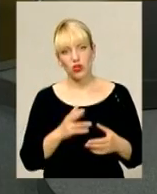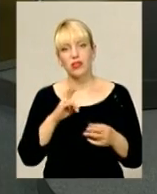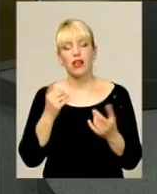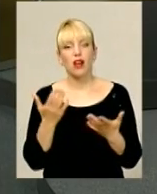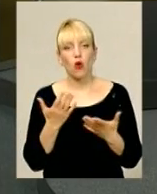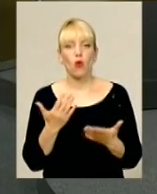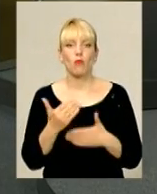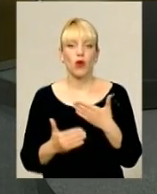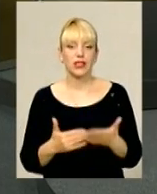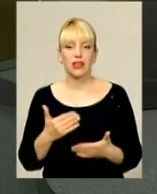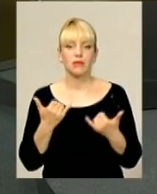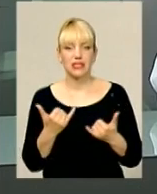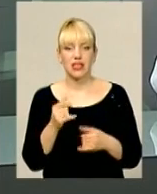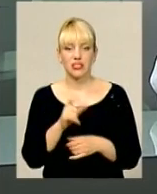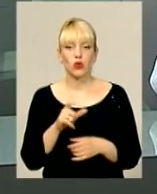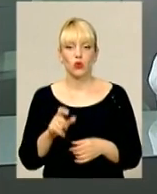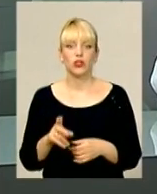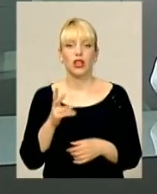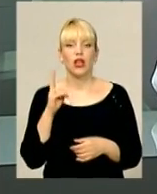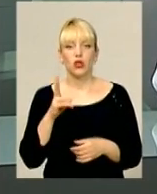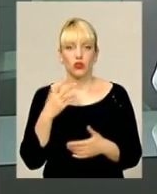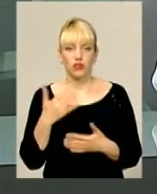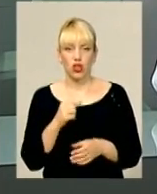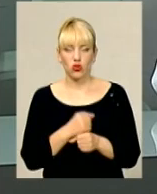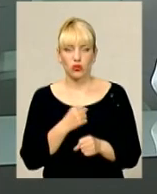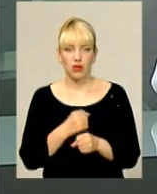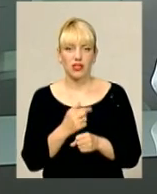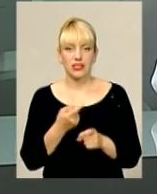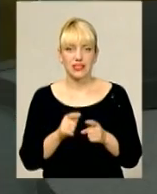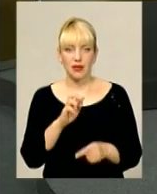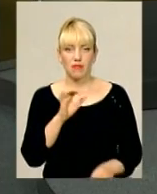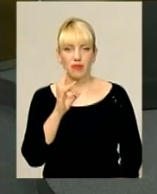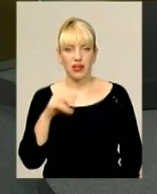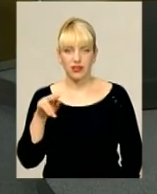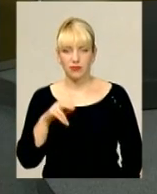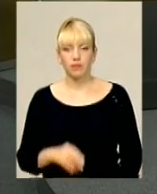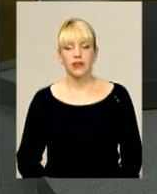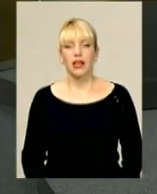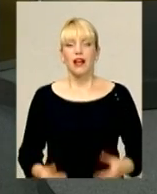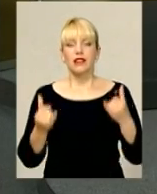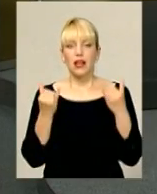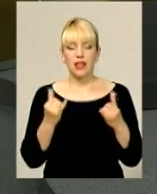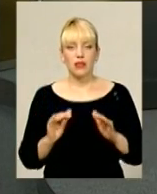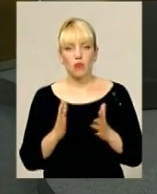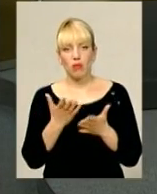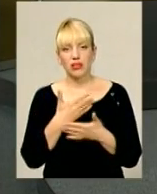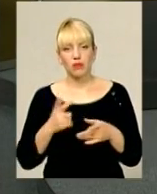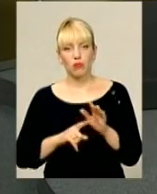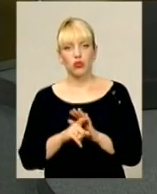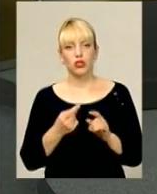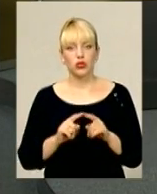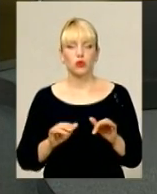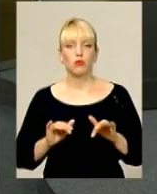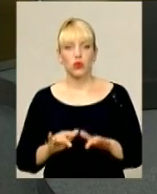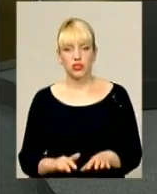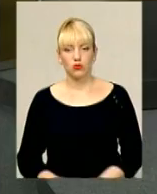якому зараз етапі люди, які вже розробляють цей бренд? На даний момент ми почали цю процедуру